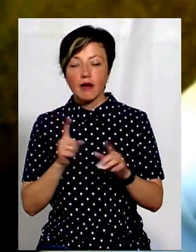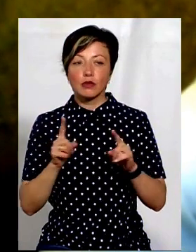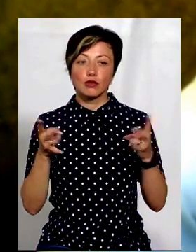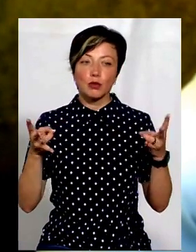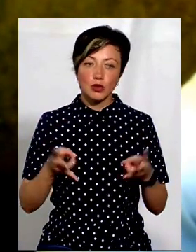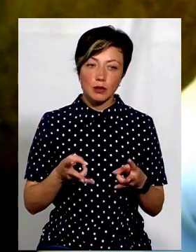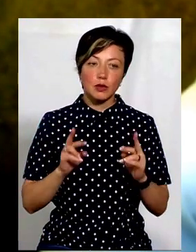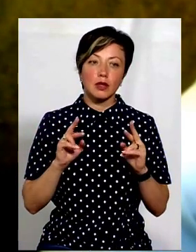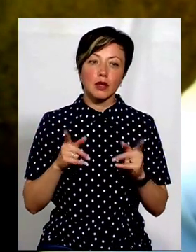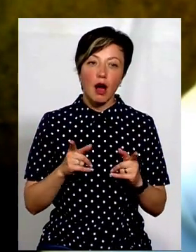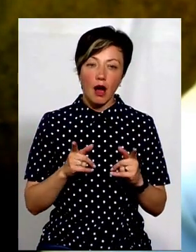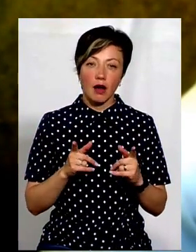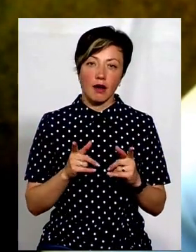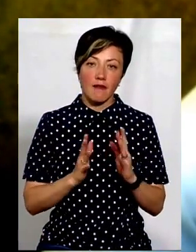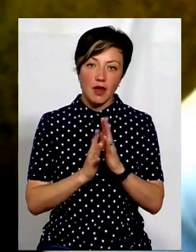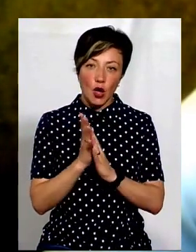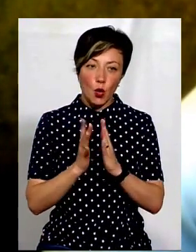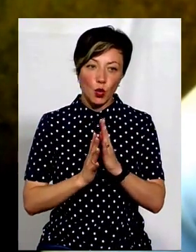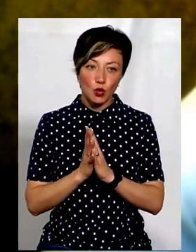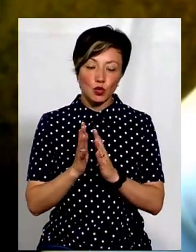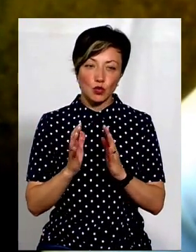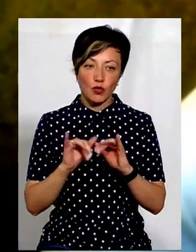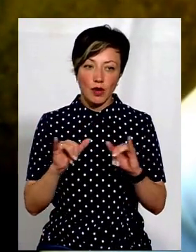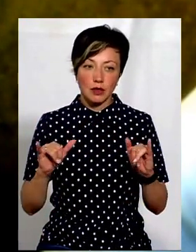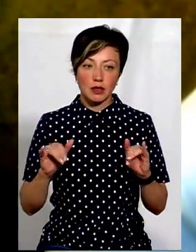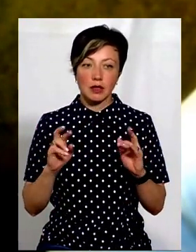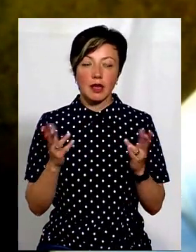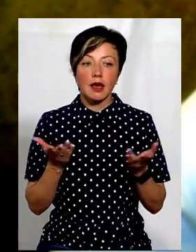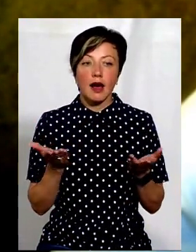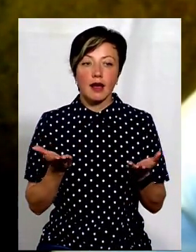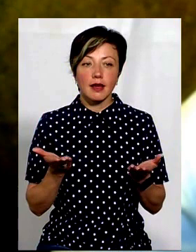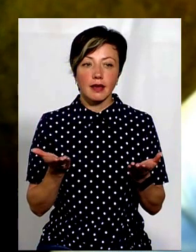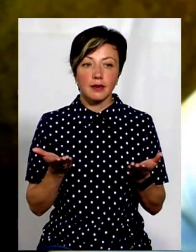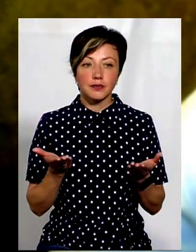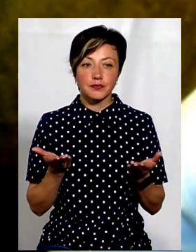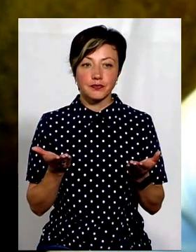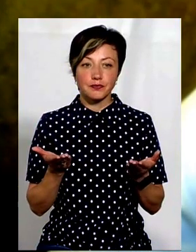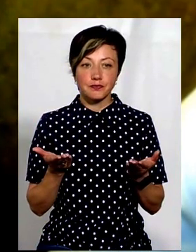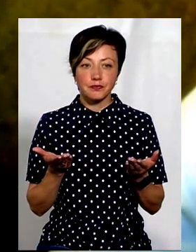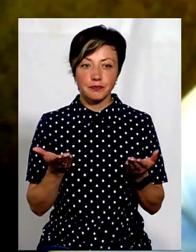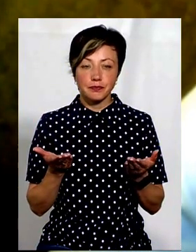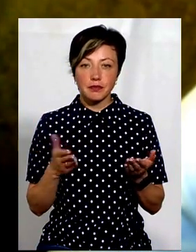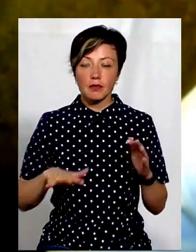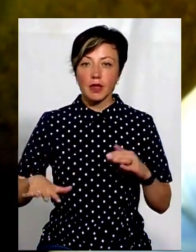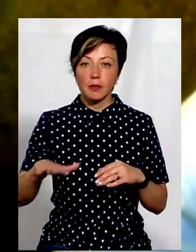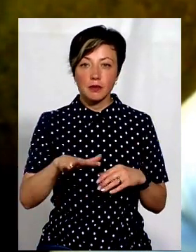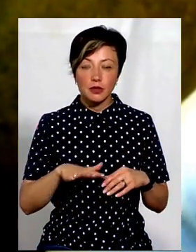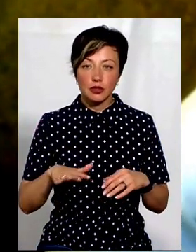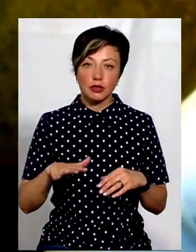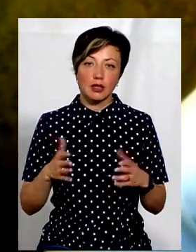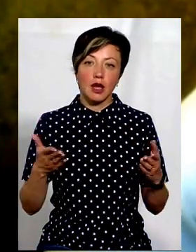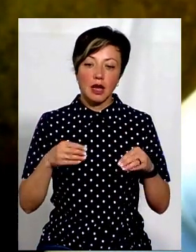потрібно, як їх вирощувати, і які саме приміщення,